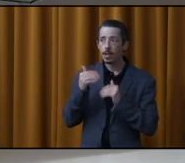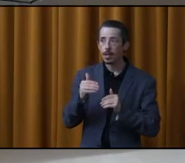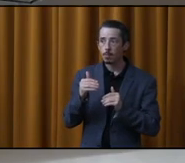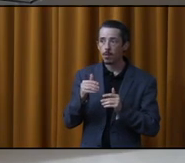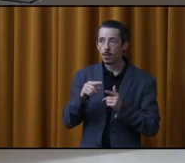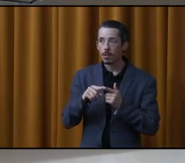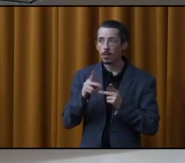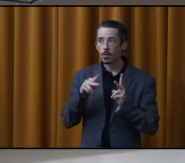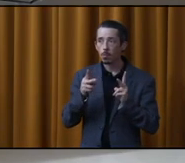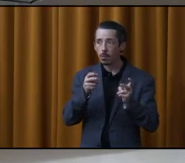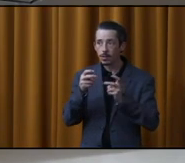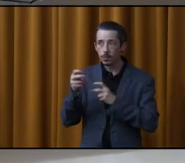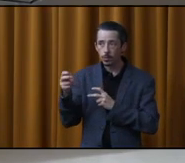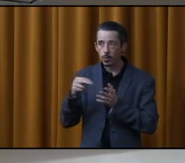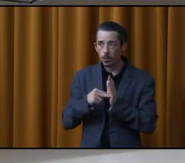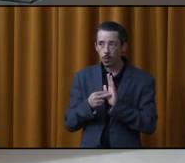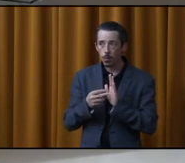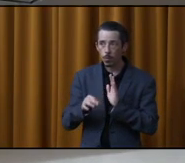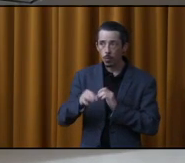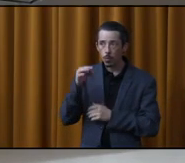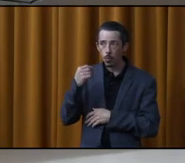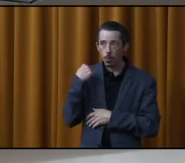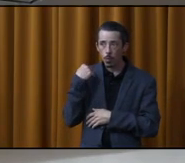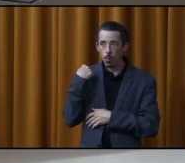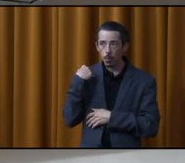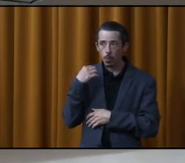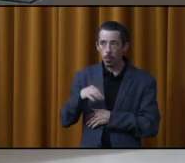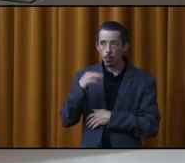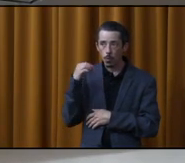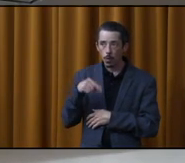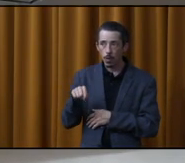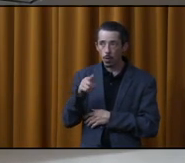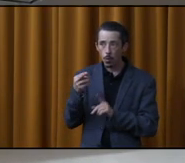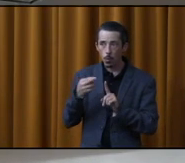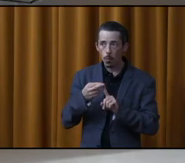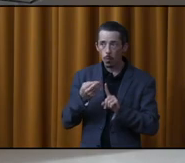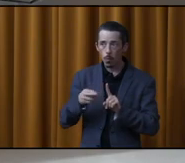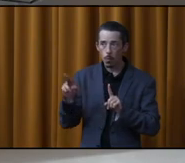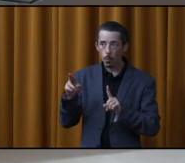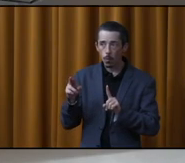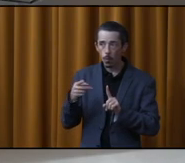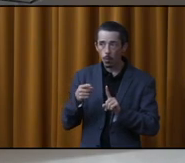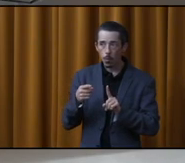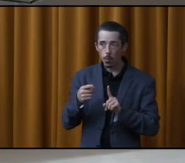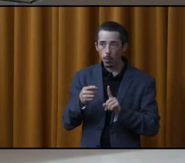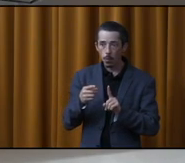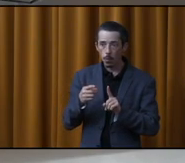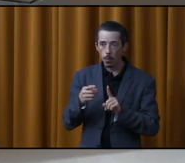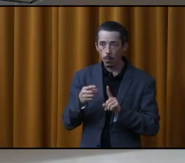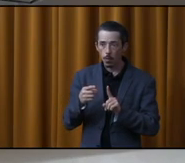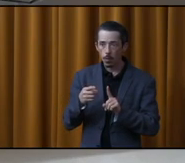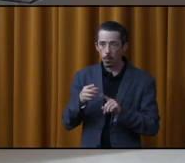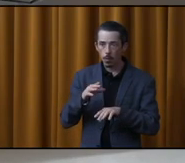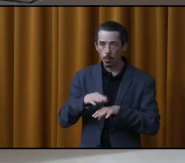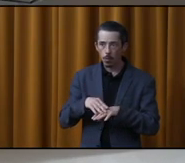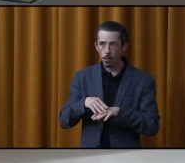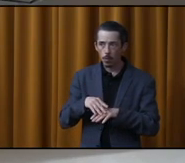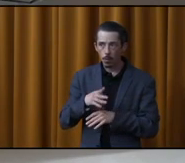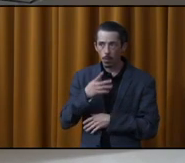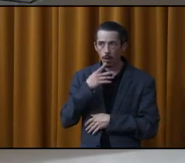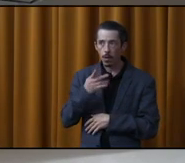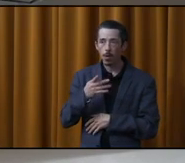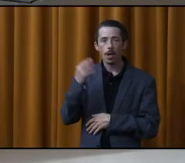des... La perception, récemment, j'ai trouvé en référence, en conférence, la peau